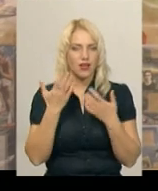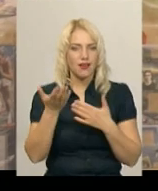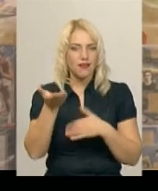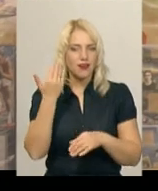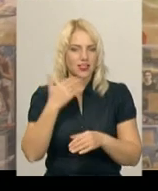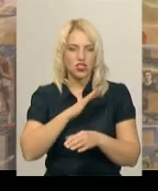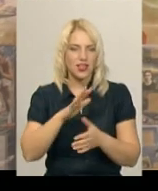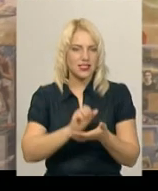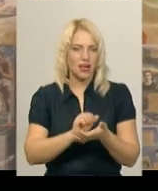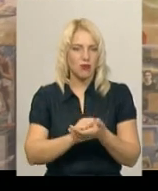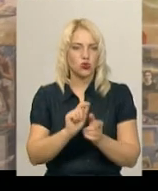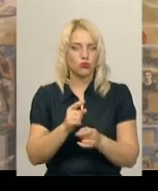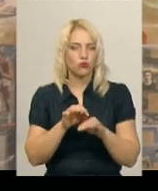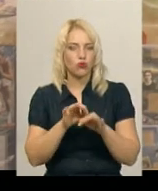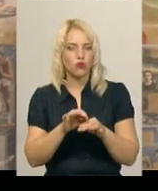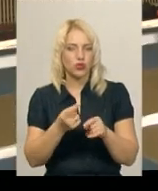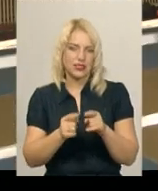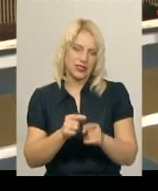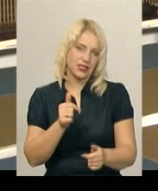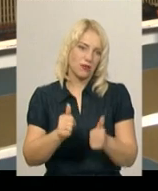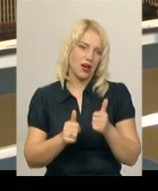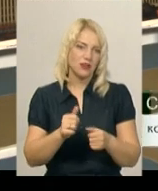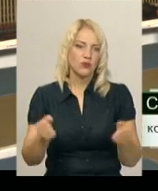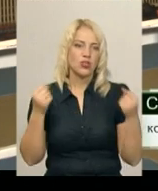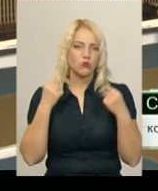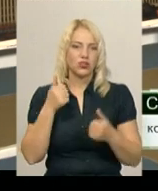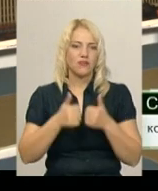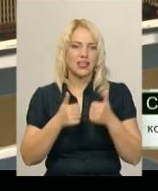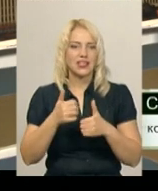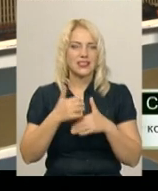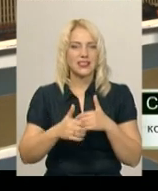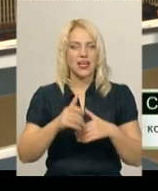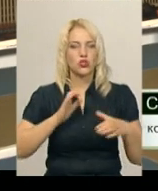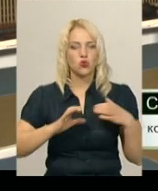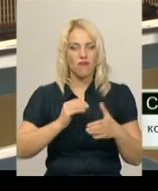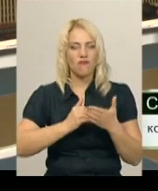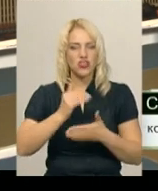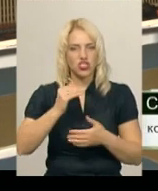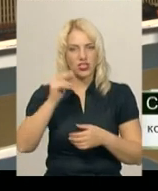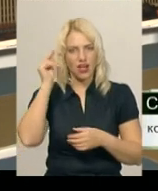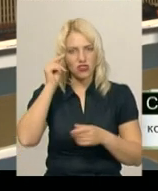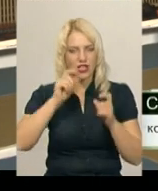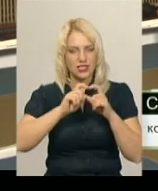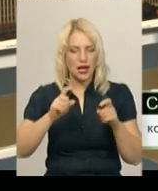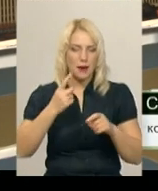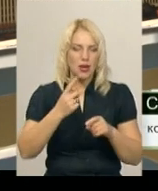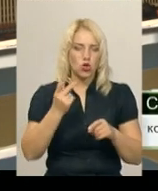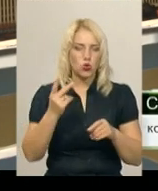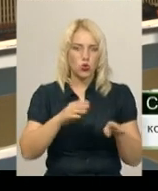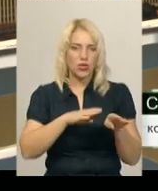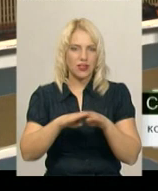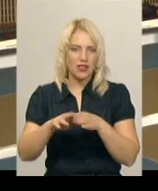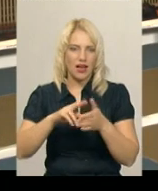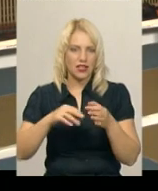наприклад, ним не займалися. Тому проводяться ці змагання. Спортивні ігри серед студентів вищих навчальних закладів першого-другого рівня акредитації не